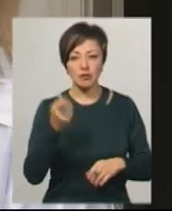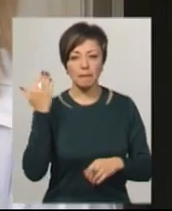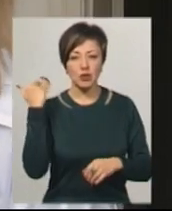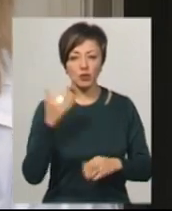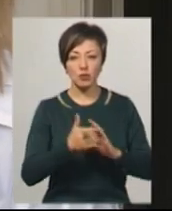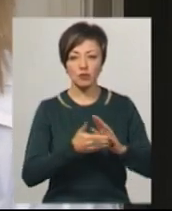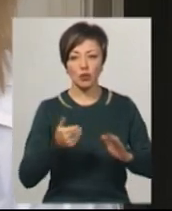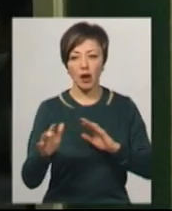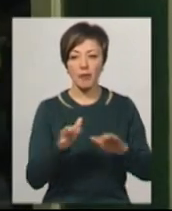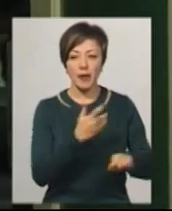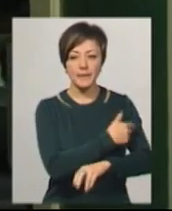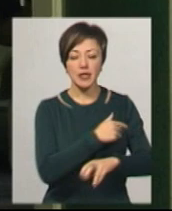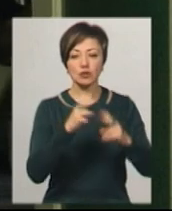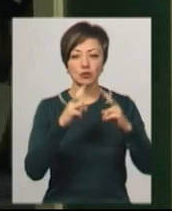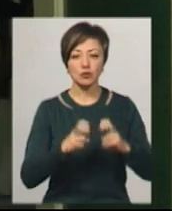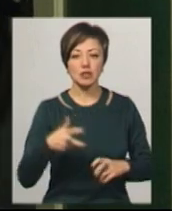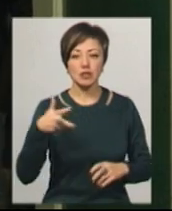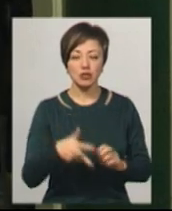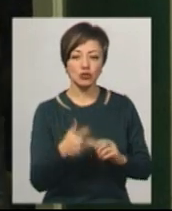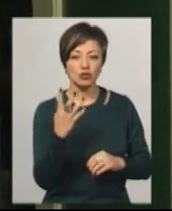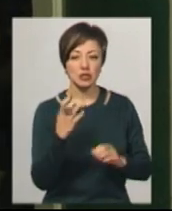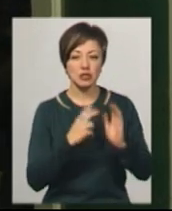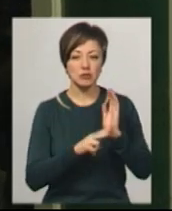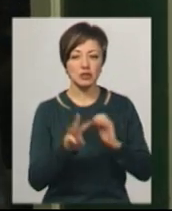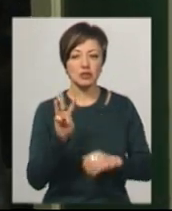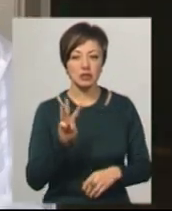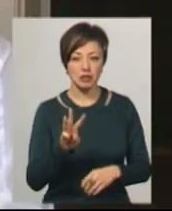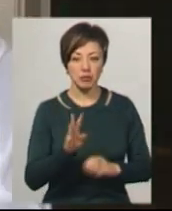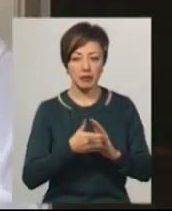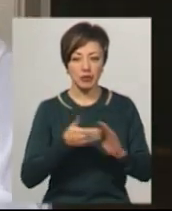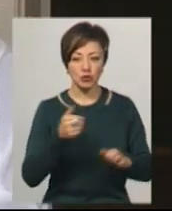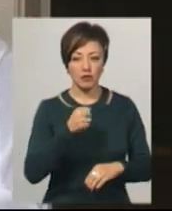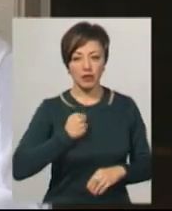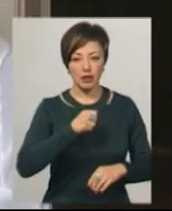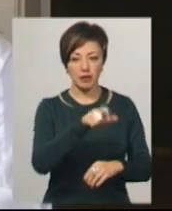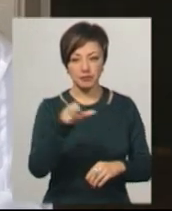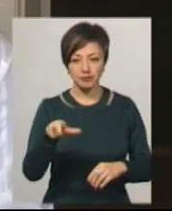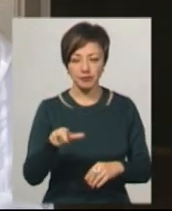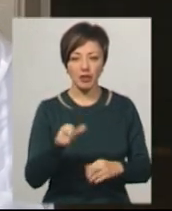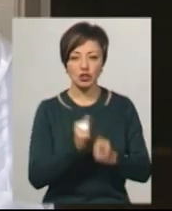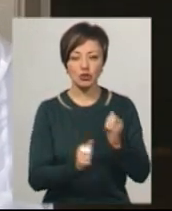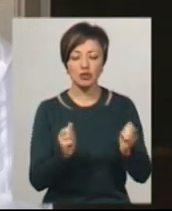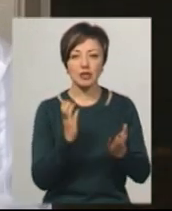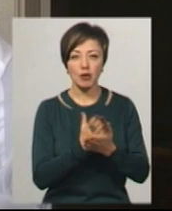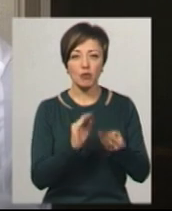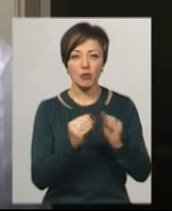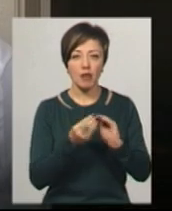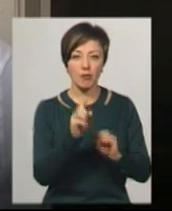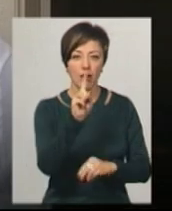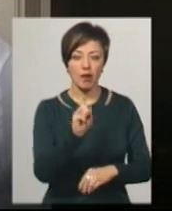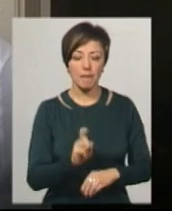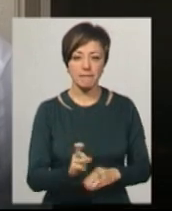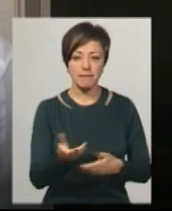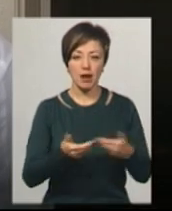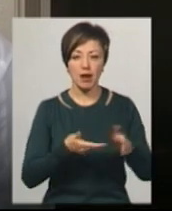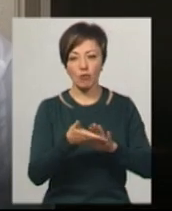призовної кампанії медичний огляд пройшли 3473 призовники. Найчастіше зустрічаються проблеми опорно-рухового апарату,